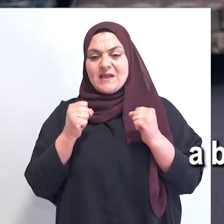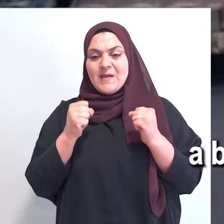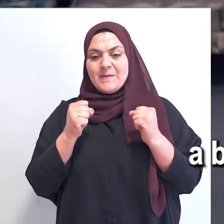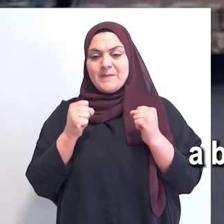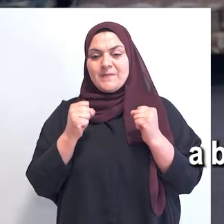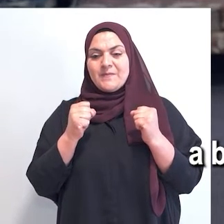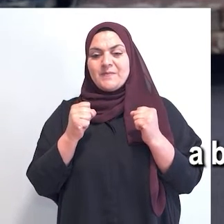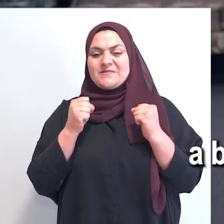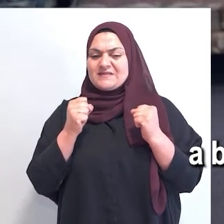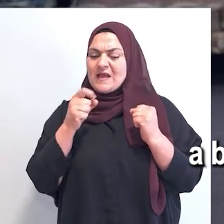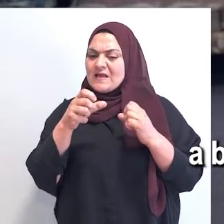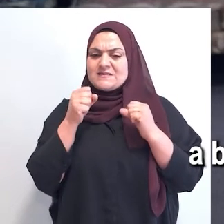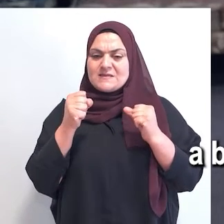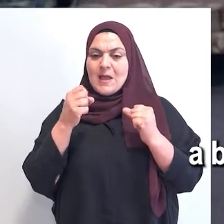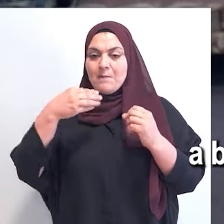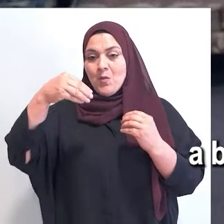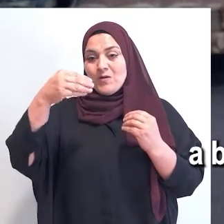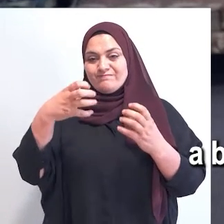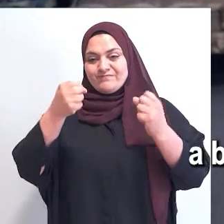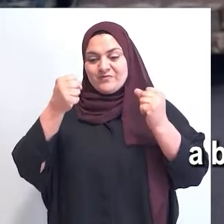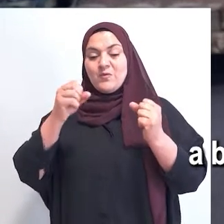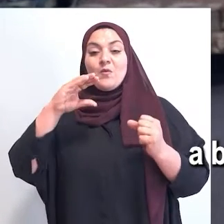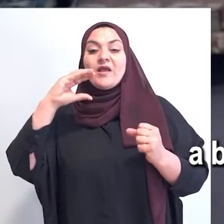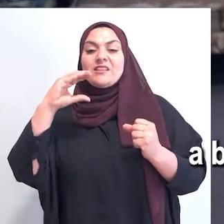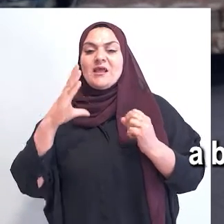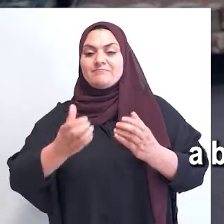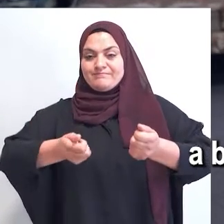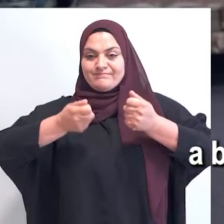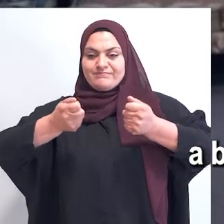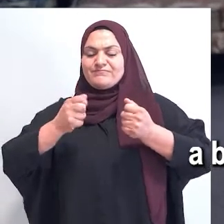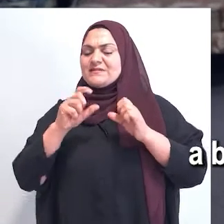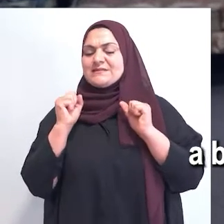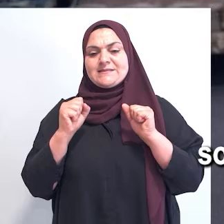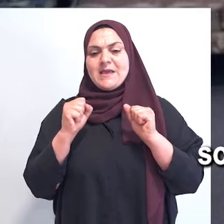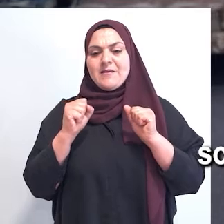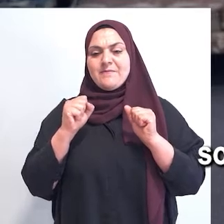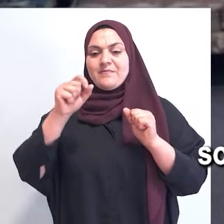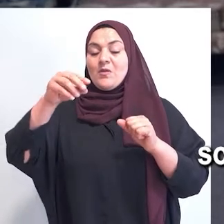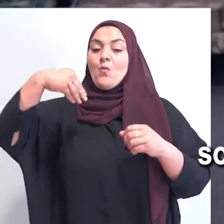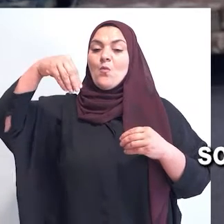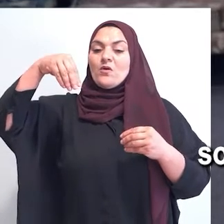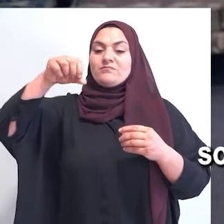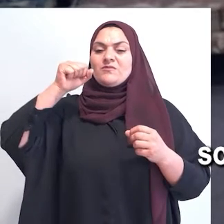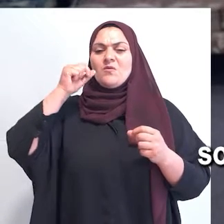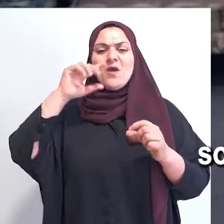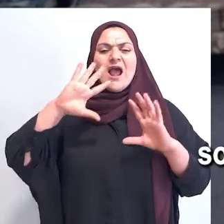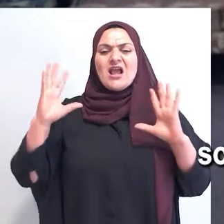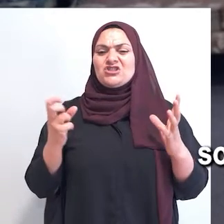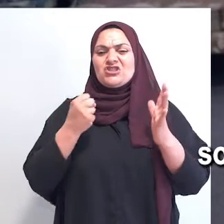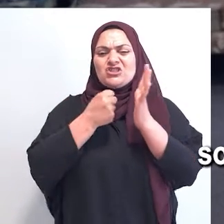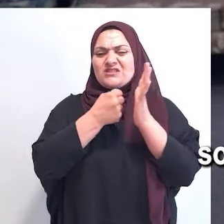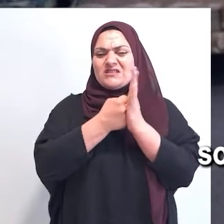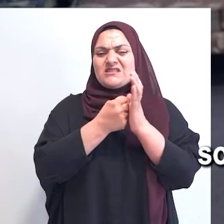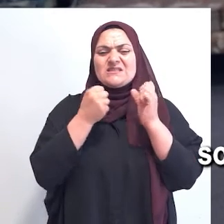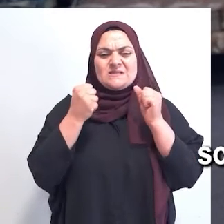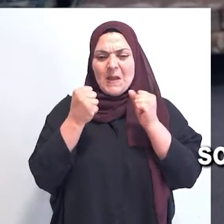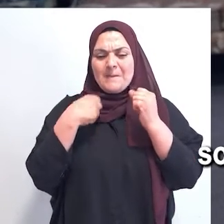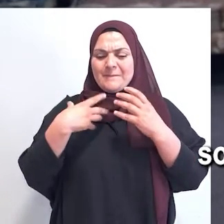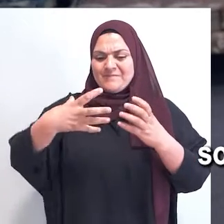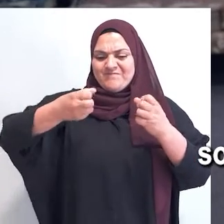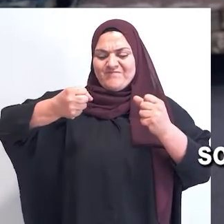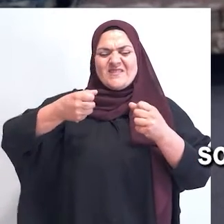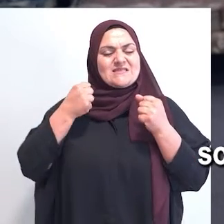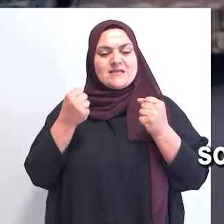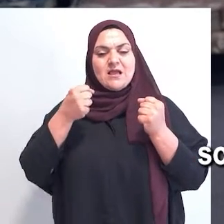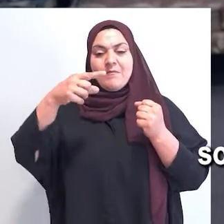وأكيد راح تكون صعبة لأنه ما بقدر أحمل كتاب أو ما بقدر أحمل إشي جامد